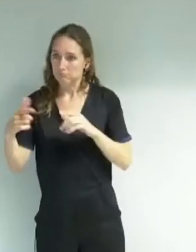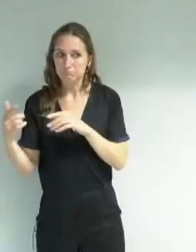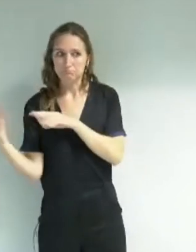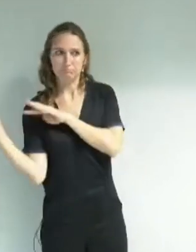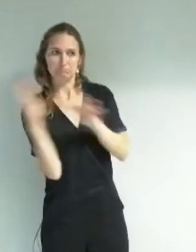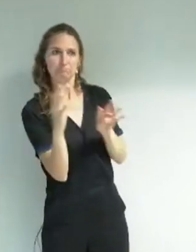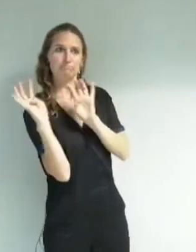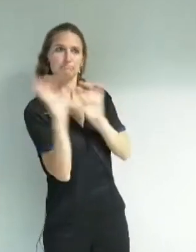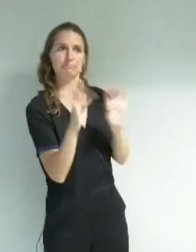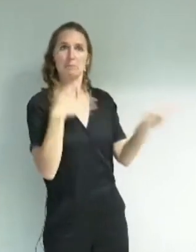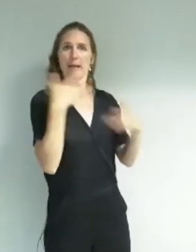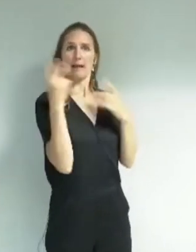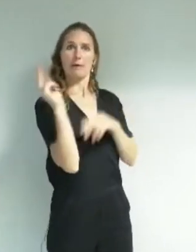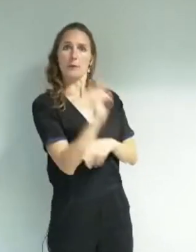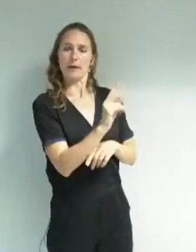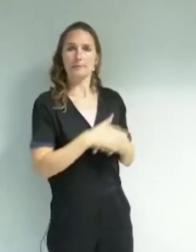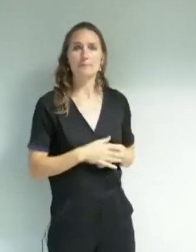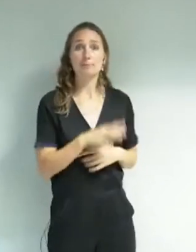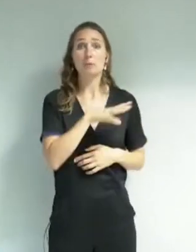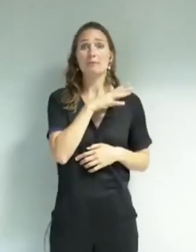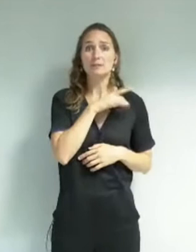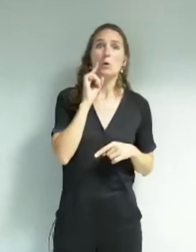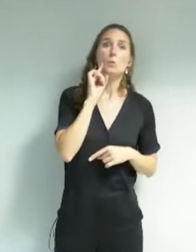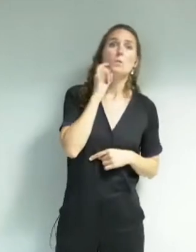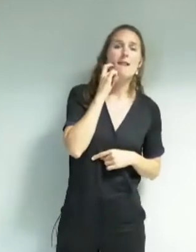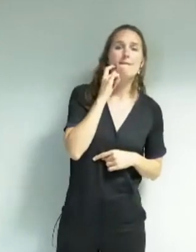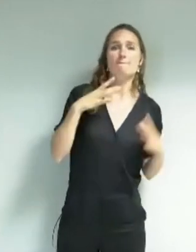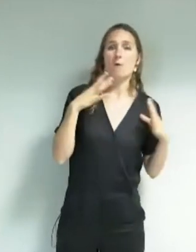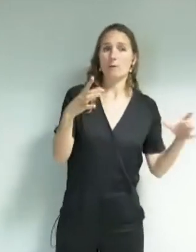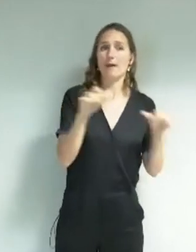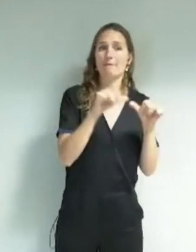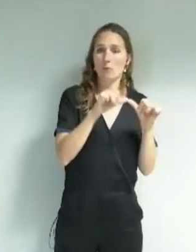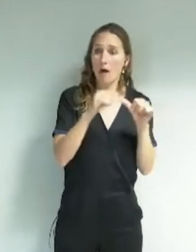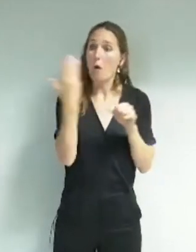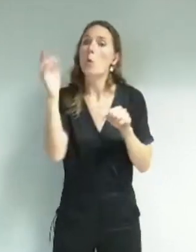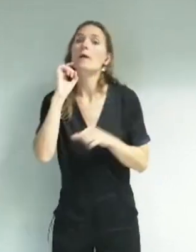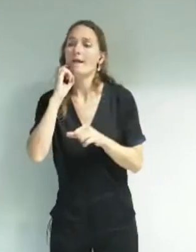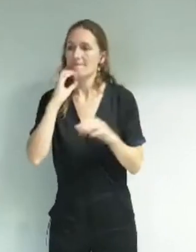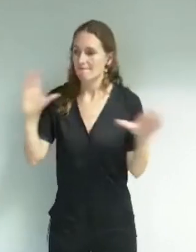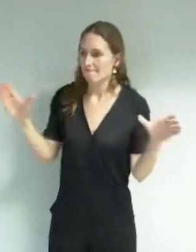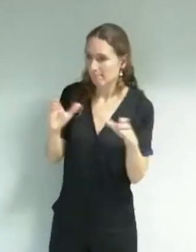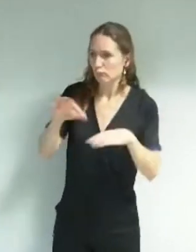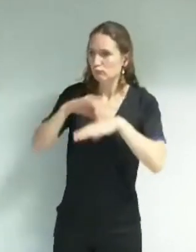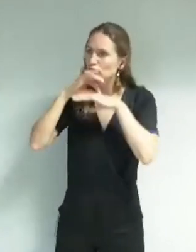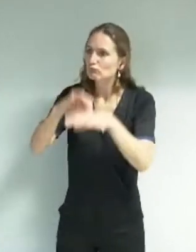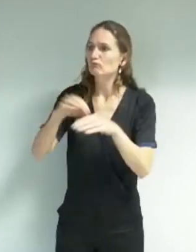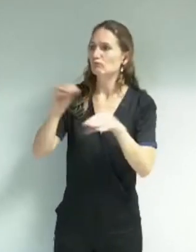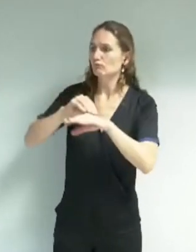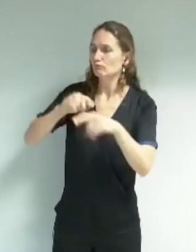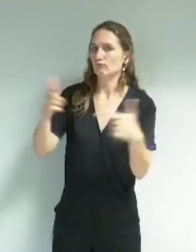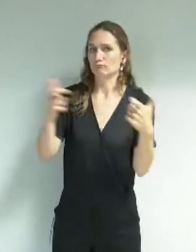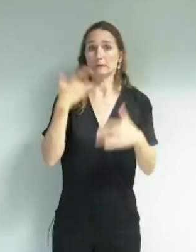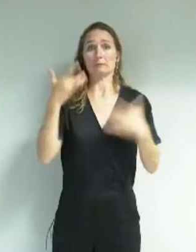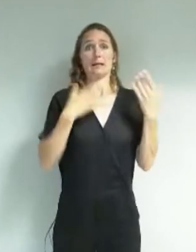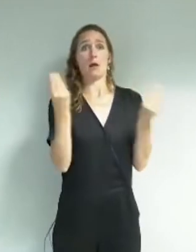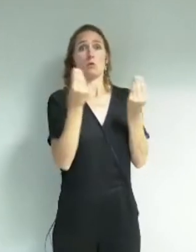Les professeurs et les élèves volontaires pourraient accompagner et encadrer les autres élèves. La représentation pourrait se faire dans une grande